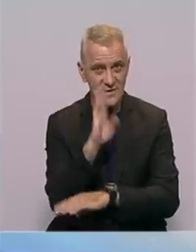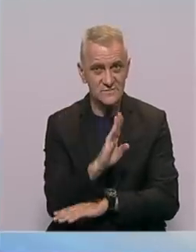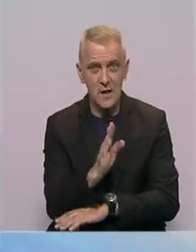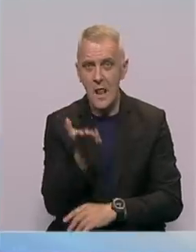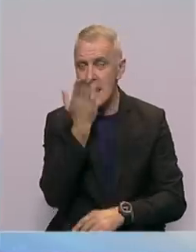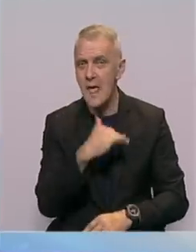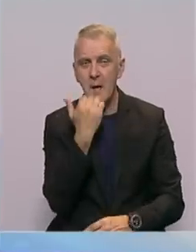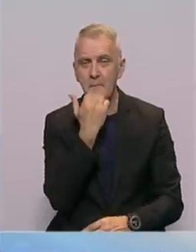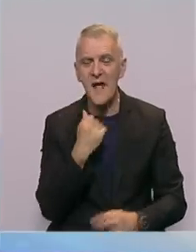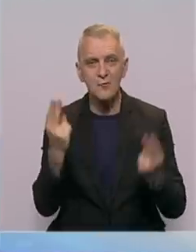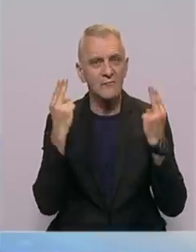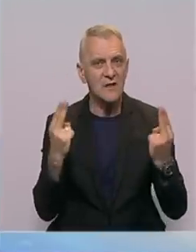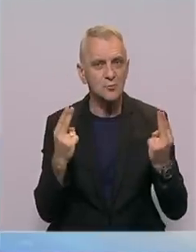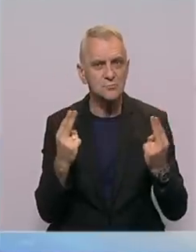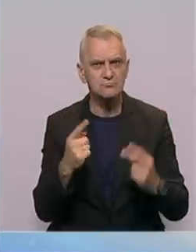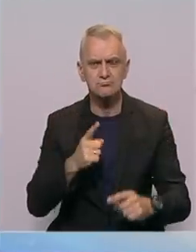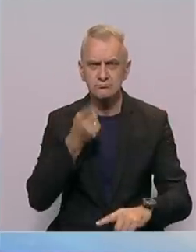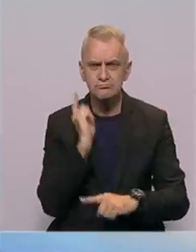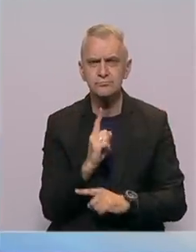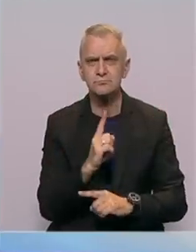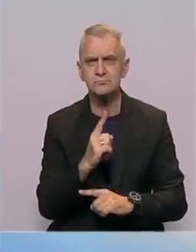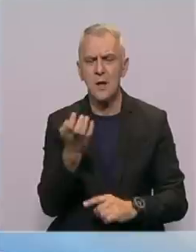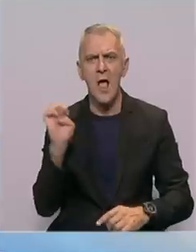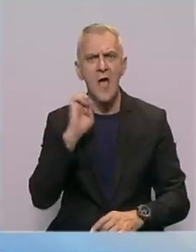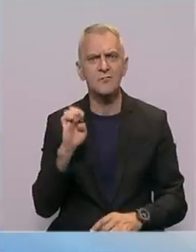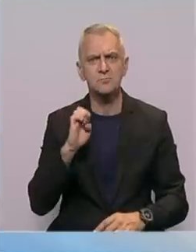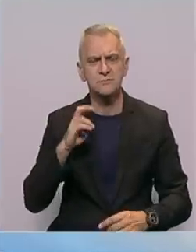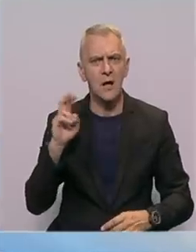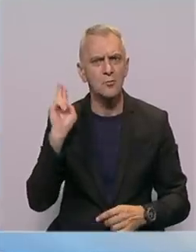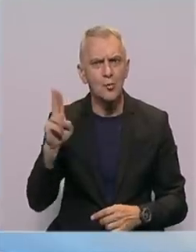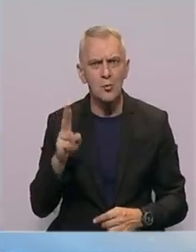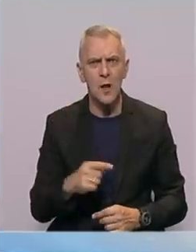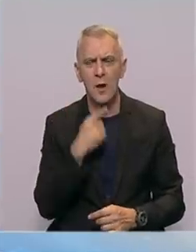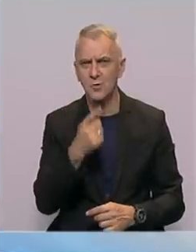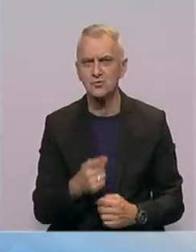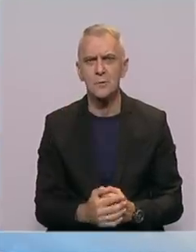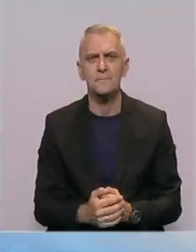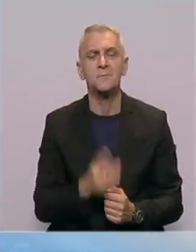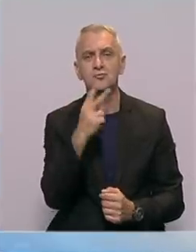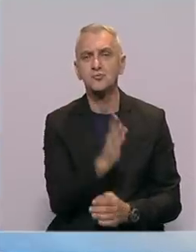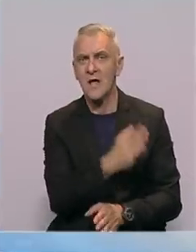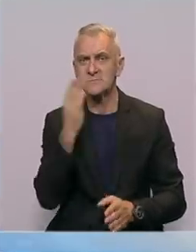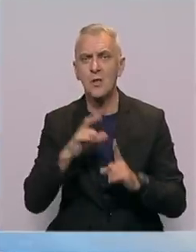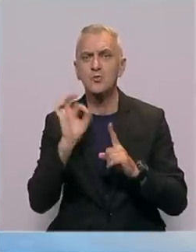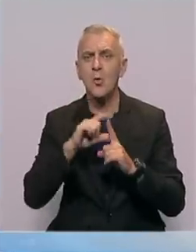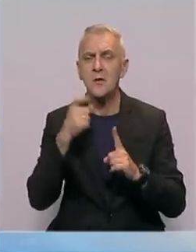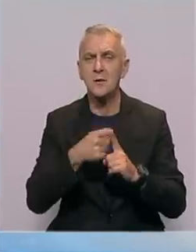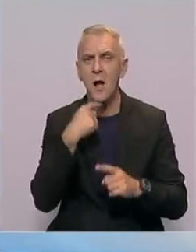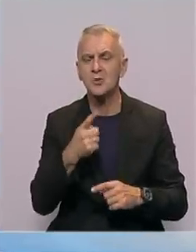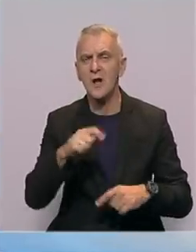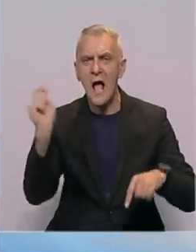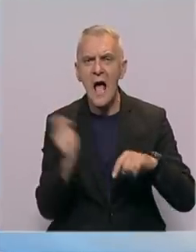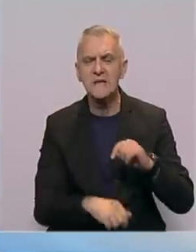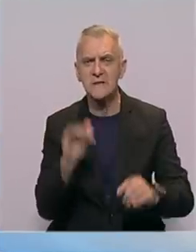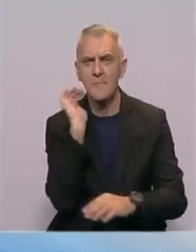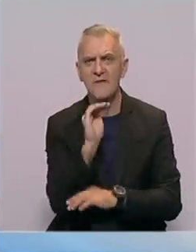predstavnika, nema pravnu vrijednost, kategorični su iz izaslanstva Evropske unije. Sa druge strane, Dodik je podnio kazane